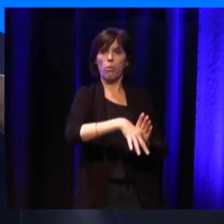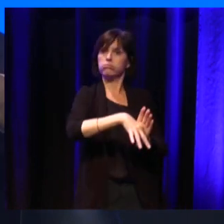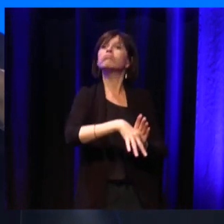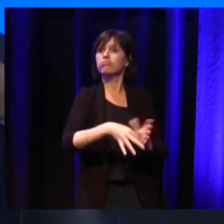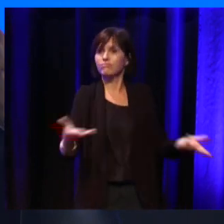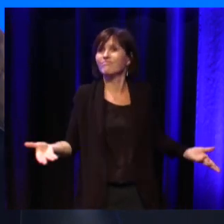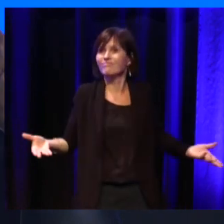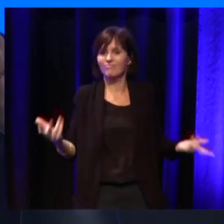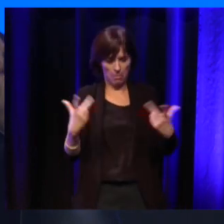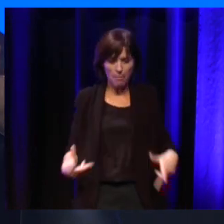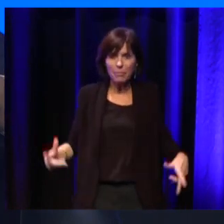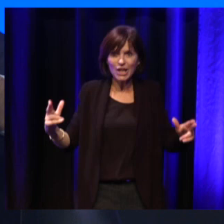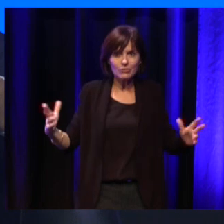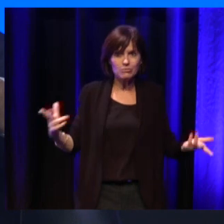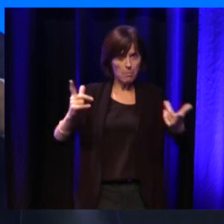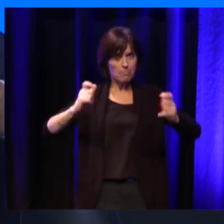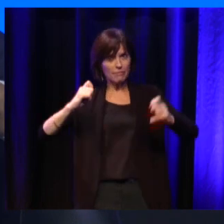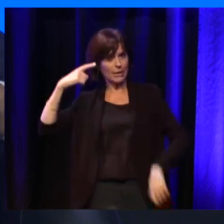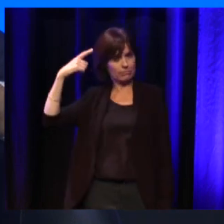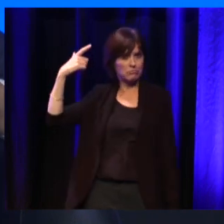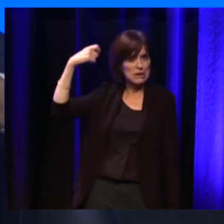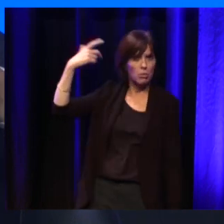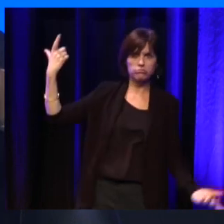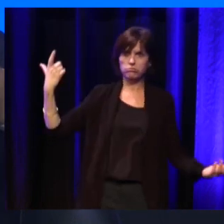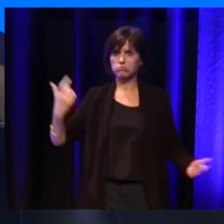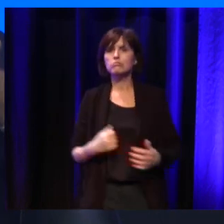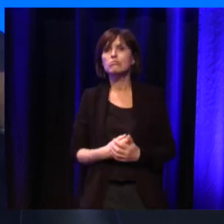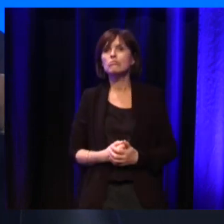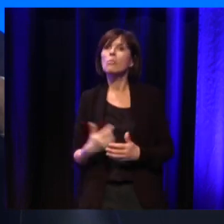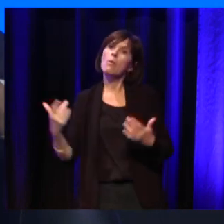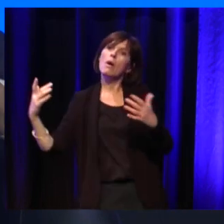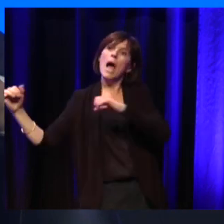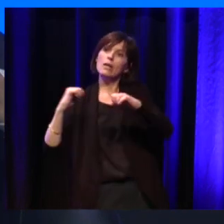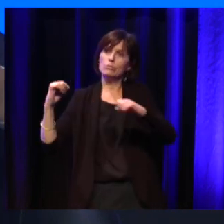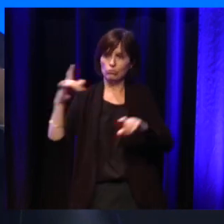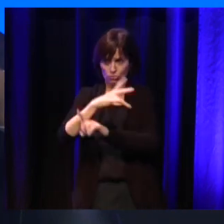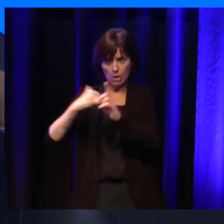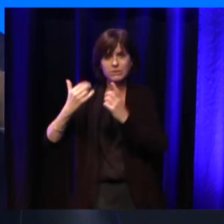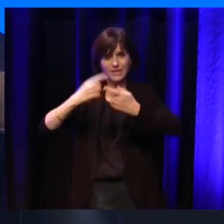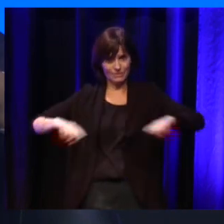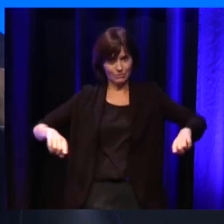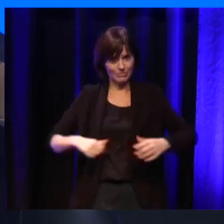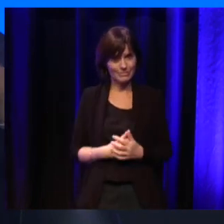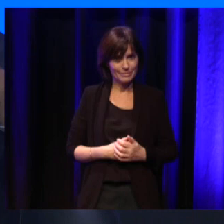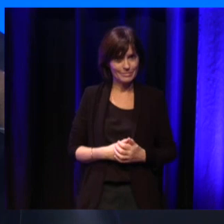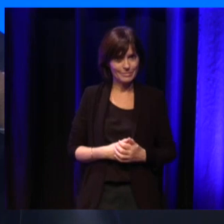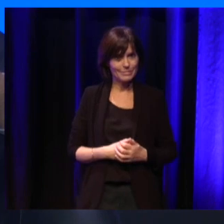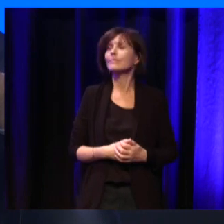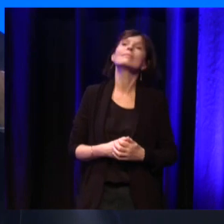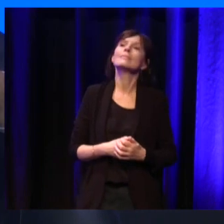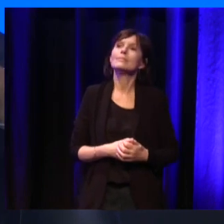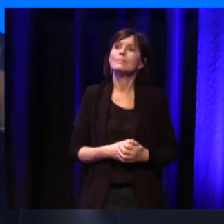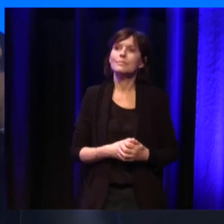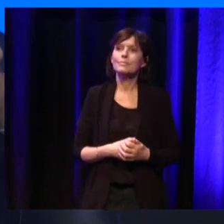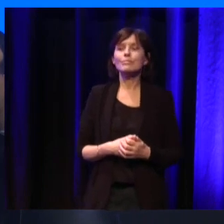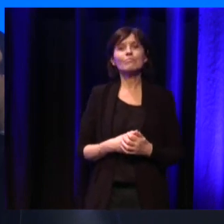'effectivement la temporalité n'est pas la même que dans l'action publique qui est plutôt moyen ou long terme. De la même façon, certains enjeux de l